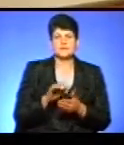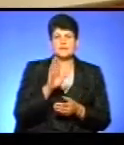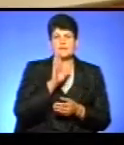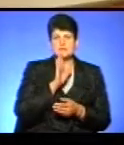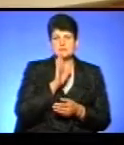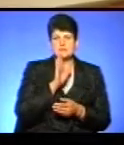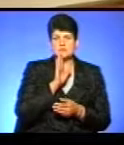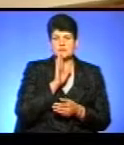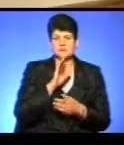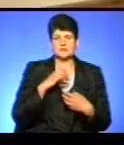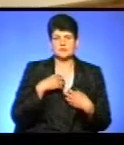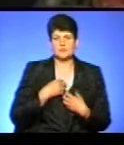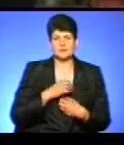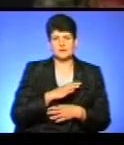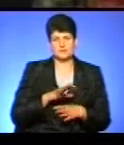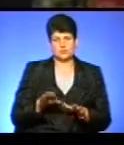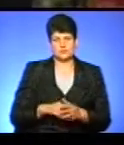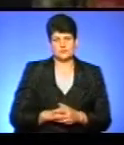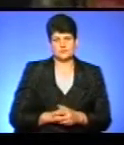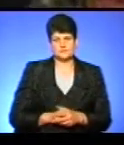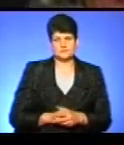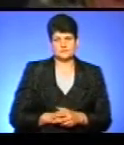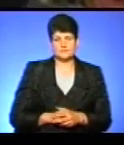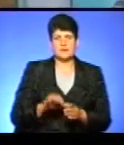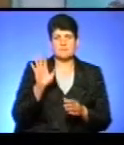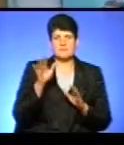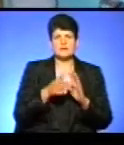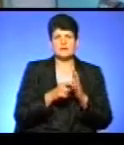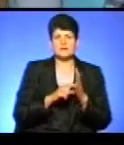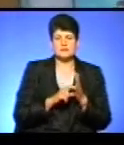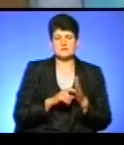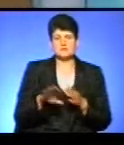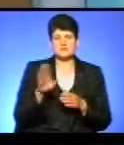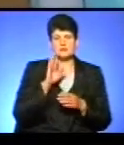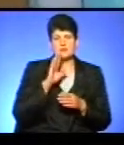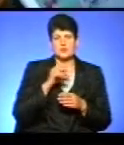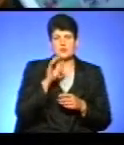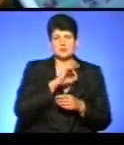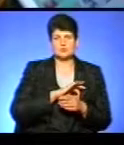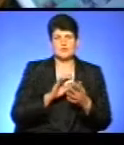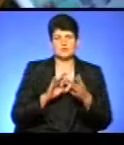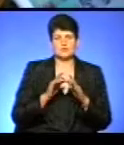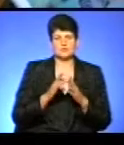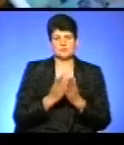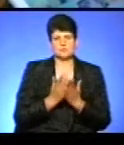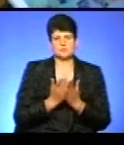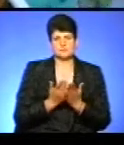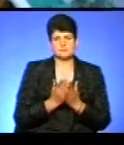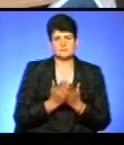сумувати не будуть. Ятекласниця Вероніка Бутова користується електронними підручниками.